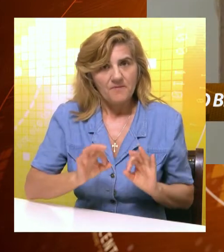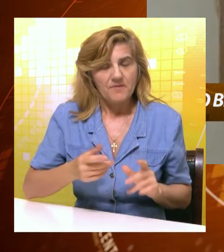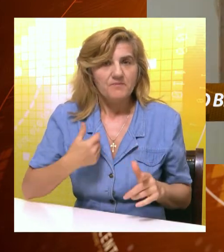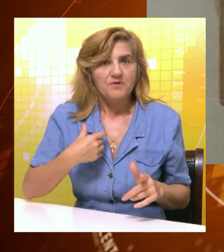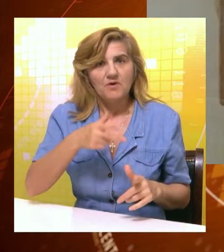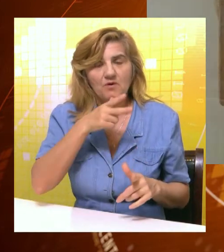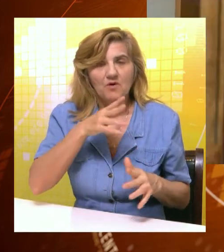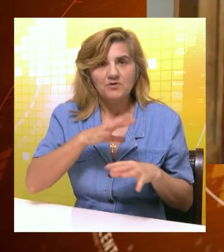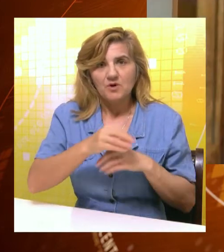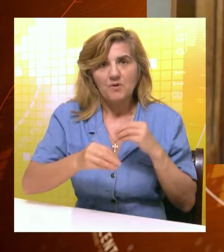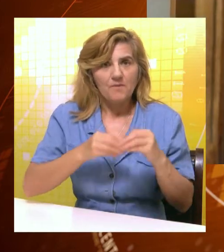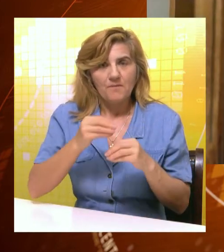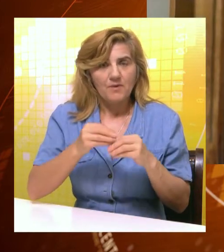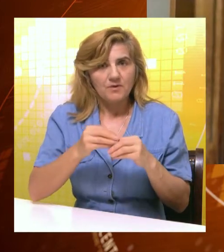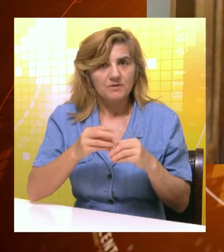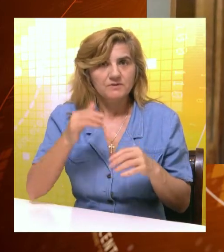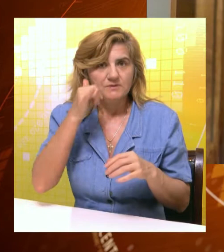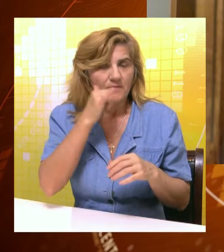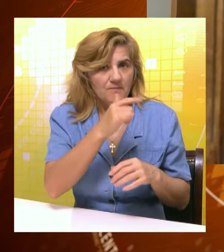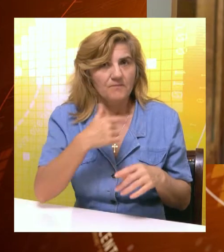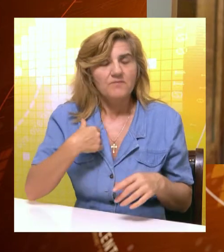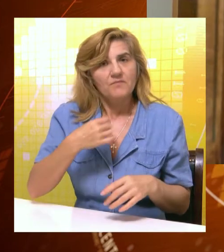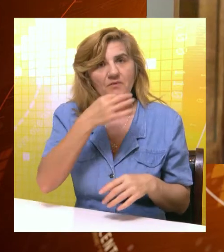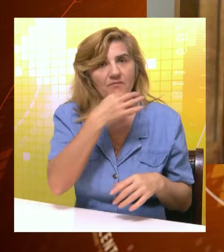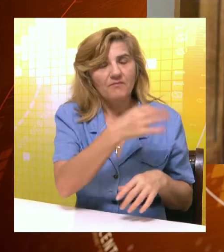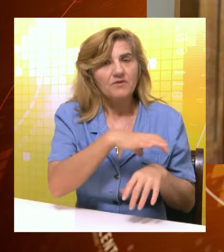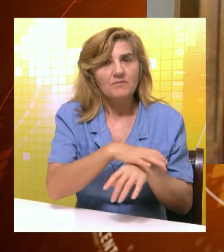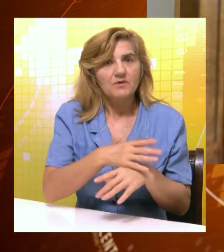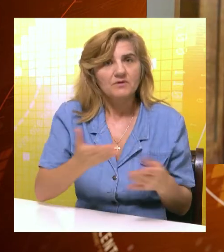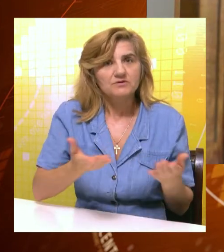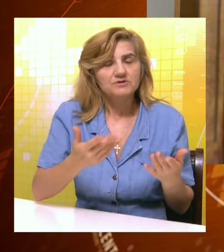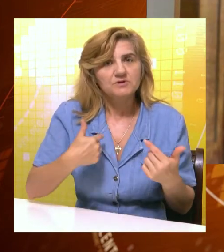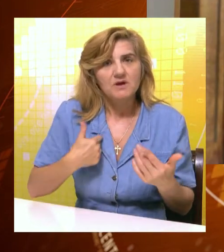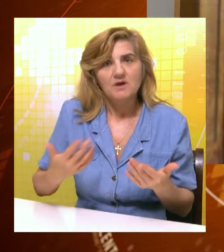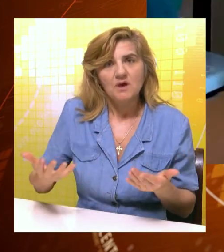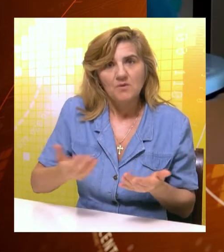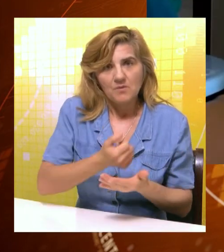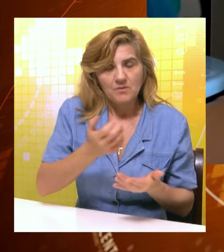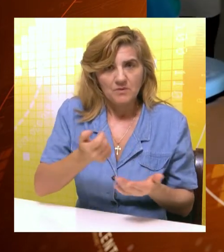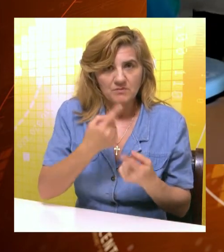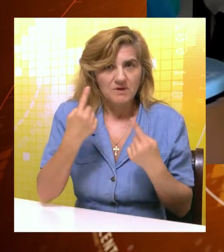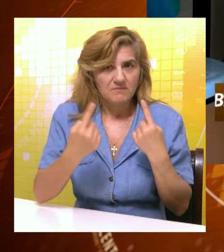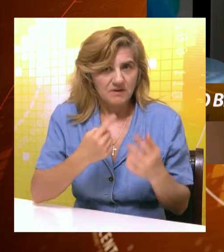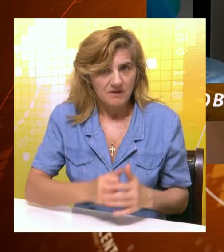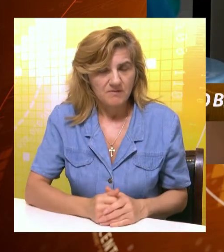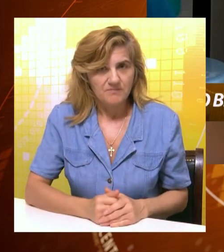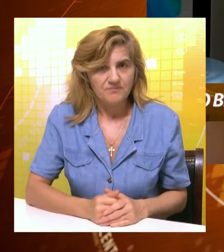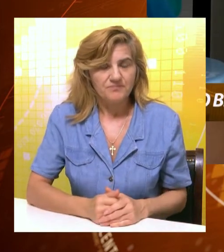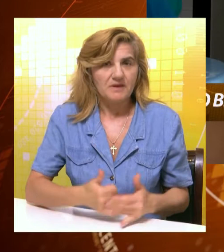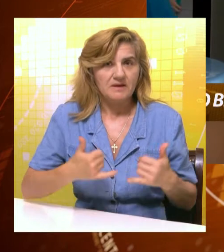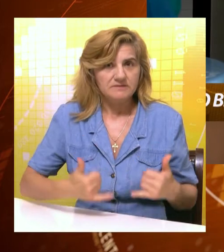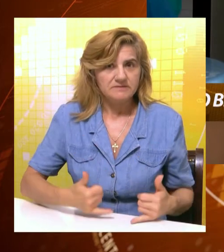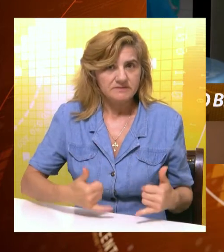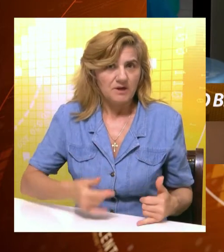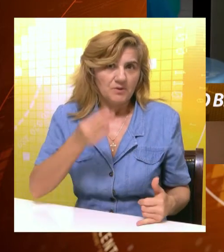planirani porodični put posetila pediatra kako bi saznala što više korisnih saveta. Putujemo u Grčku, sad u